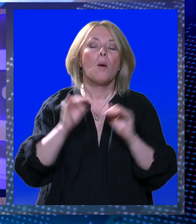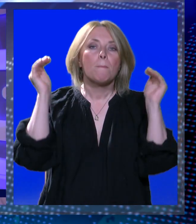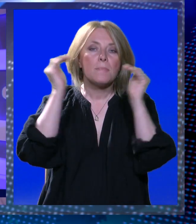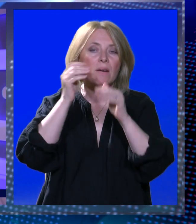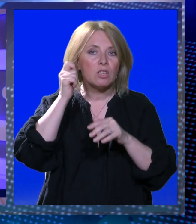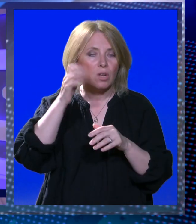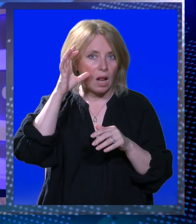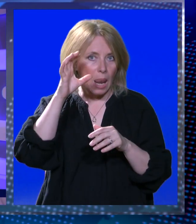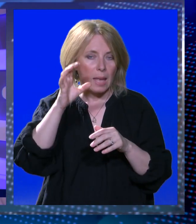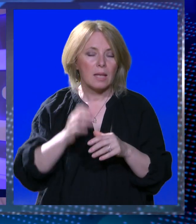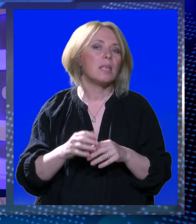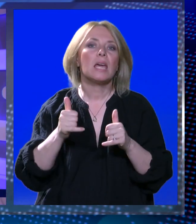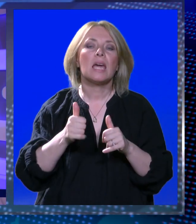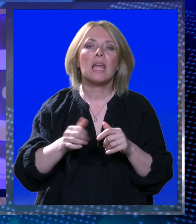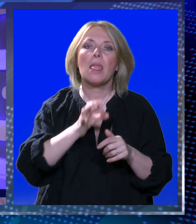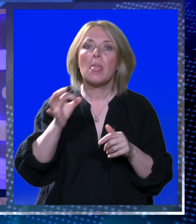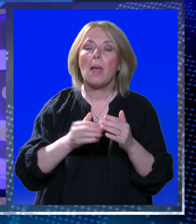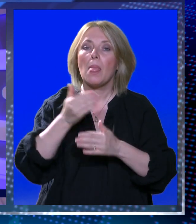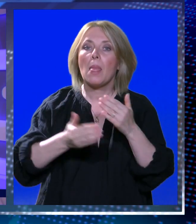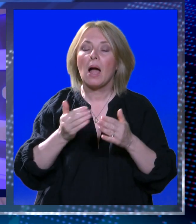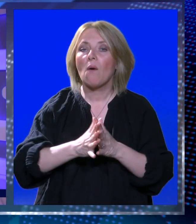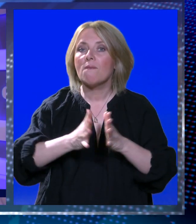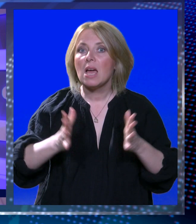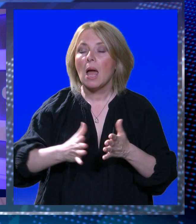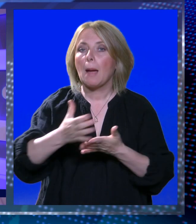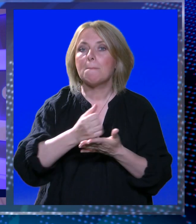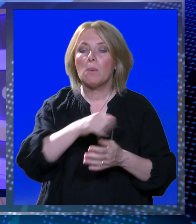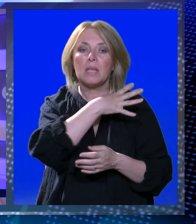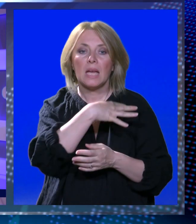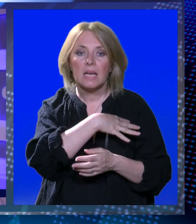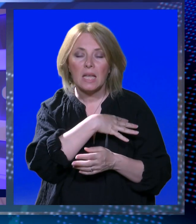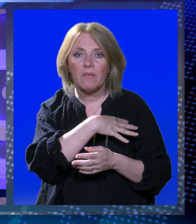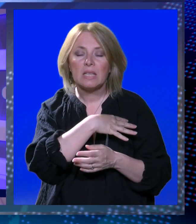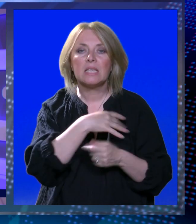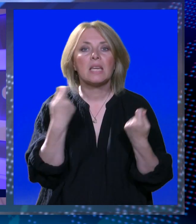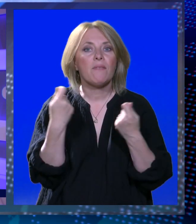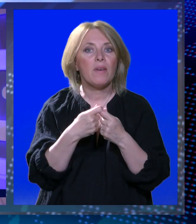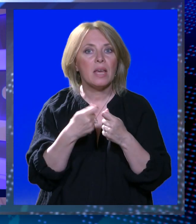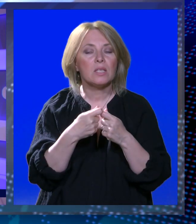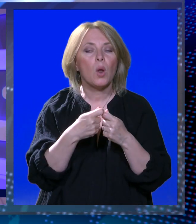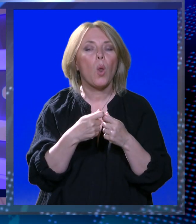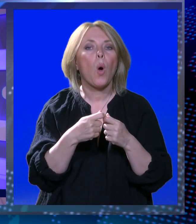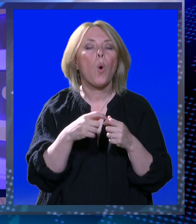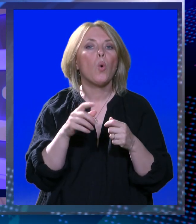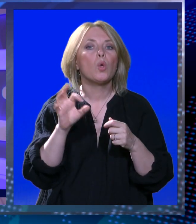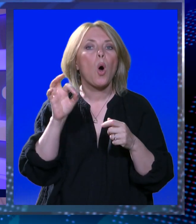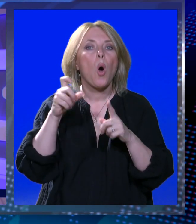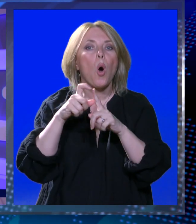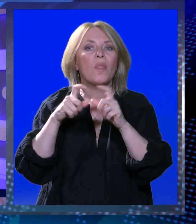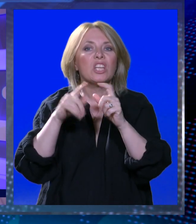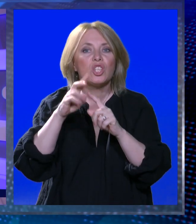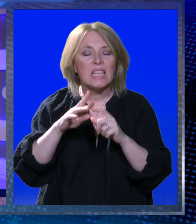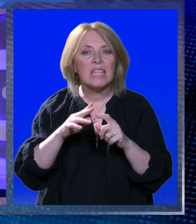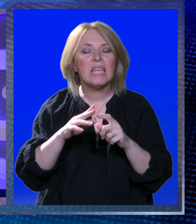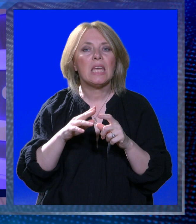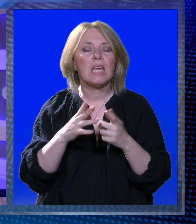Dobar večer cijenjeni gledatelji. Dan nakon velike pobjede Hrvatske i državnog odvjetništva, povodom odluka arbitražnog suda o odštetnom